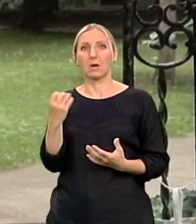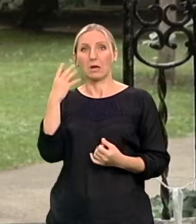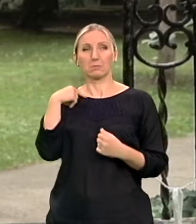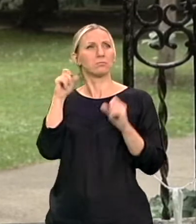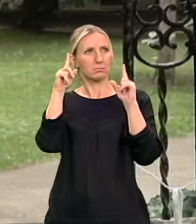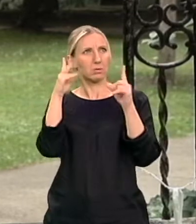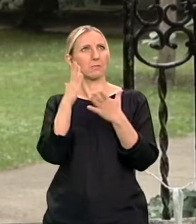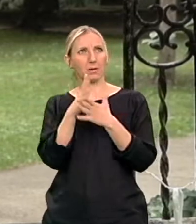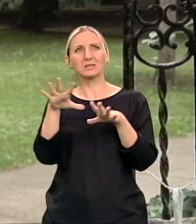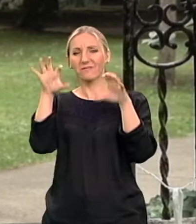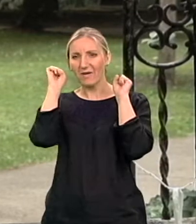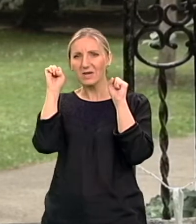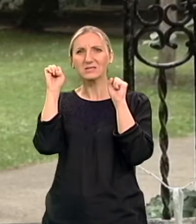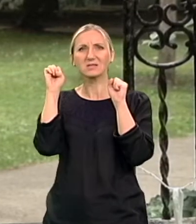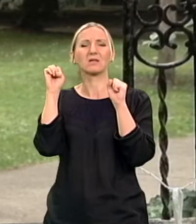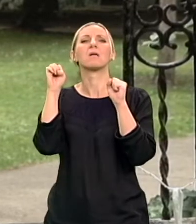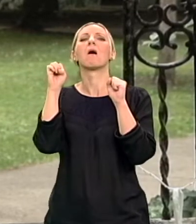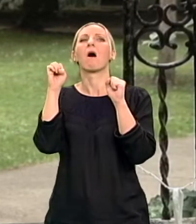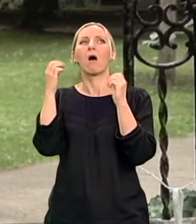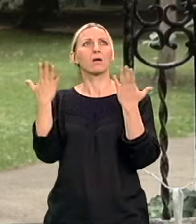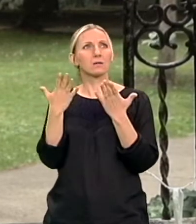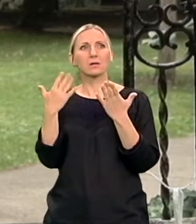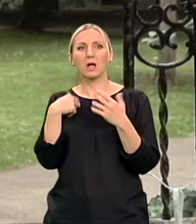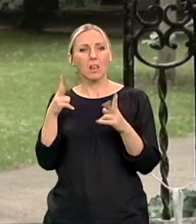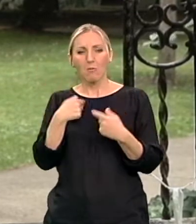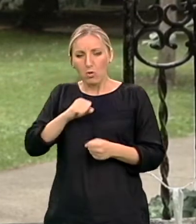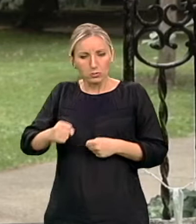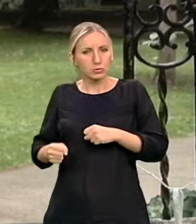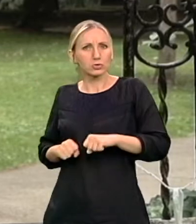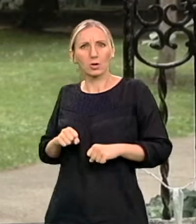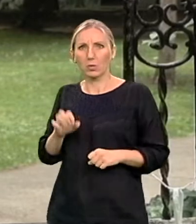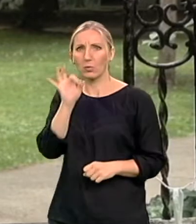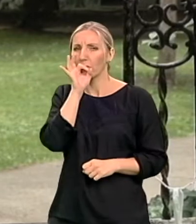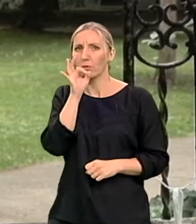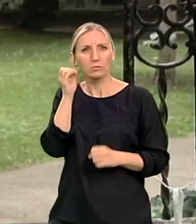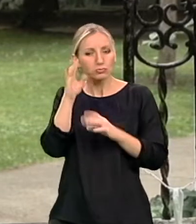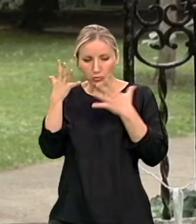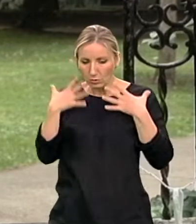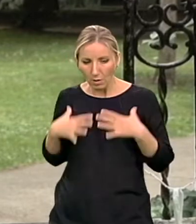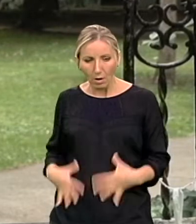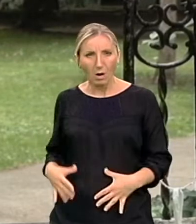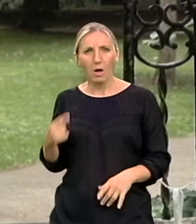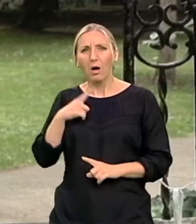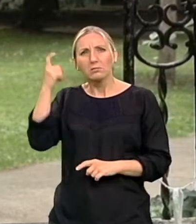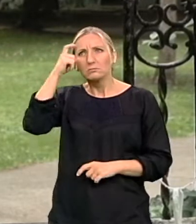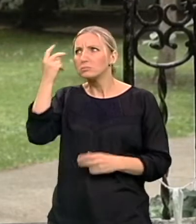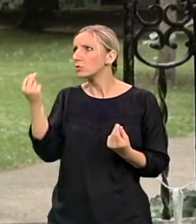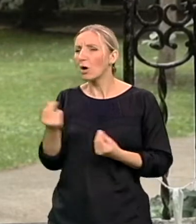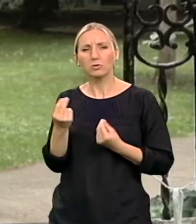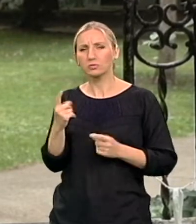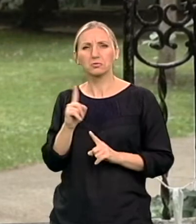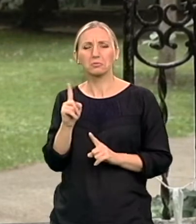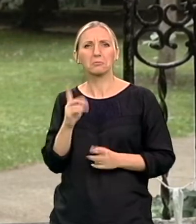sam i to, apsolutno nisam pitao, nisam mogla da pomerim nijen deo tela, ništa. I nisam čak ni pitao šta je sa mnom, zašto.